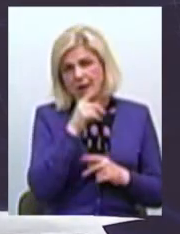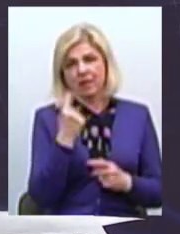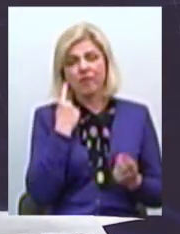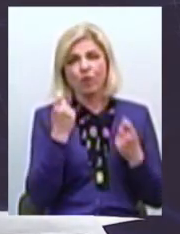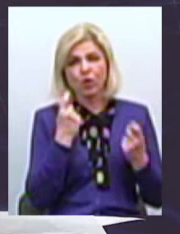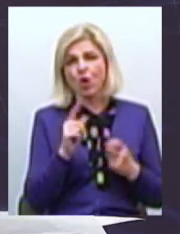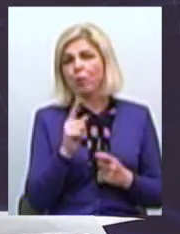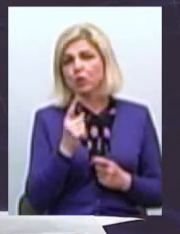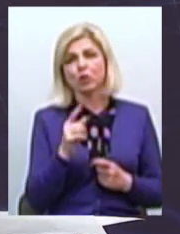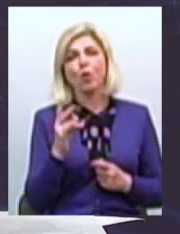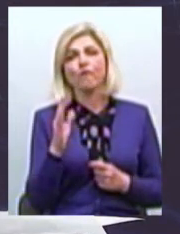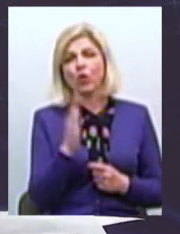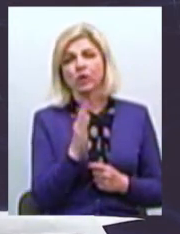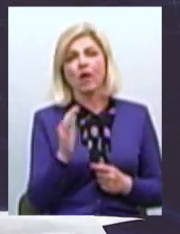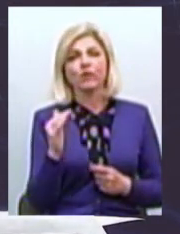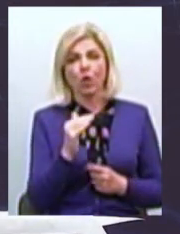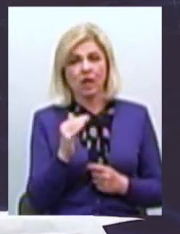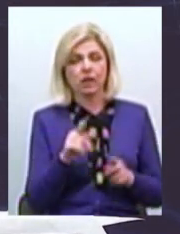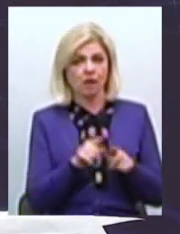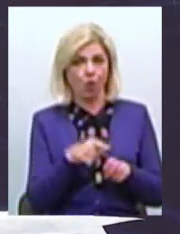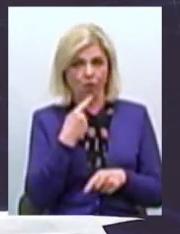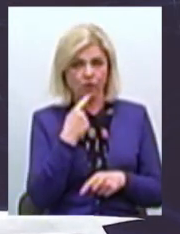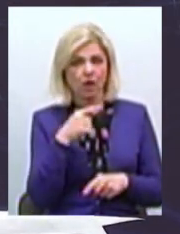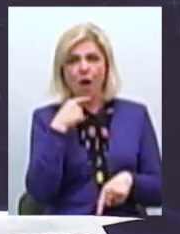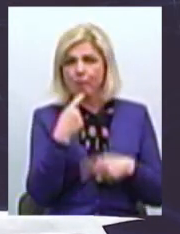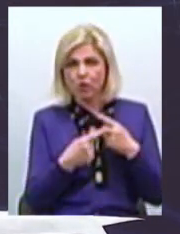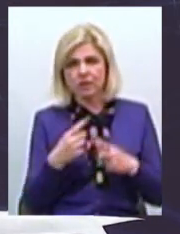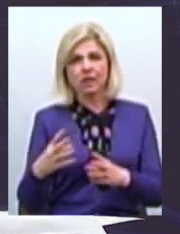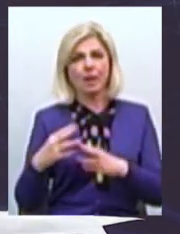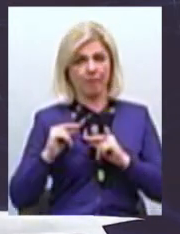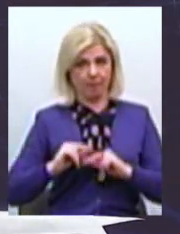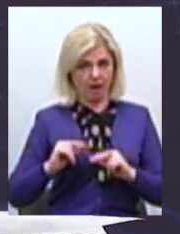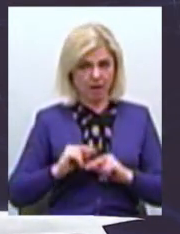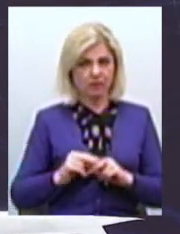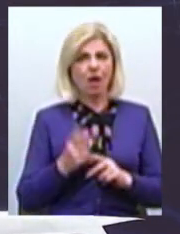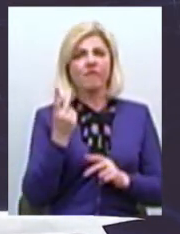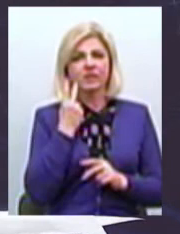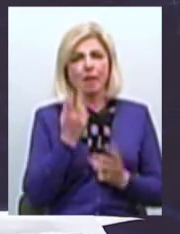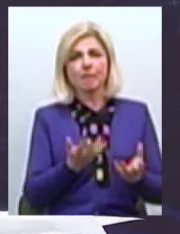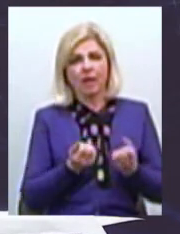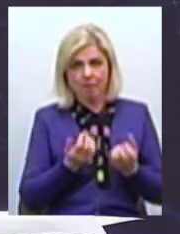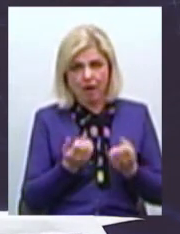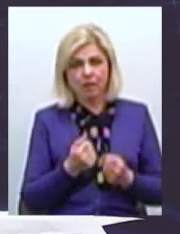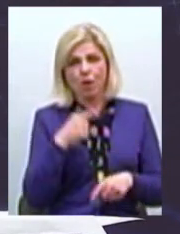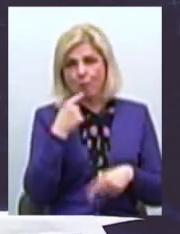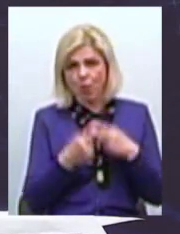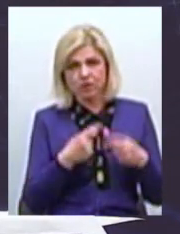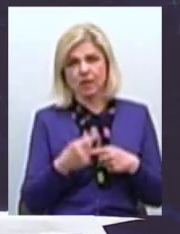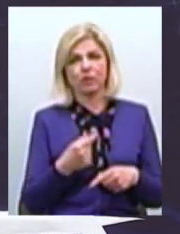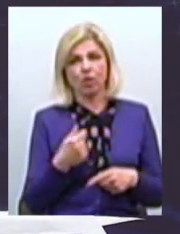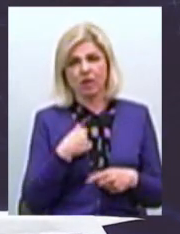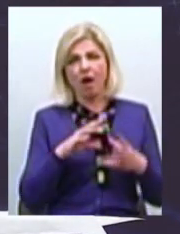Володимир Фараленко про таке зазначив Постійно йде співпраця Постійно в приймальні Я взагалі